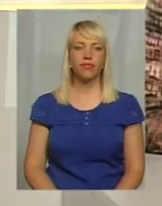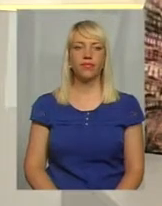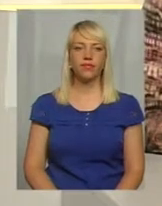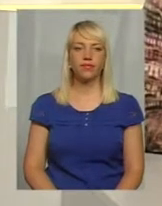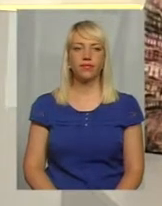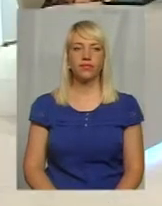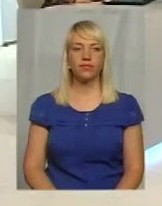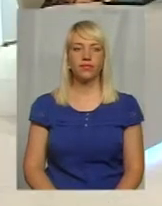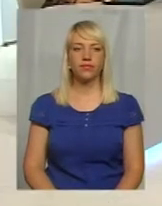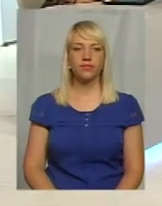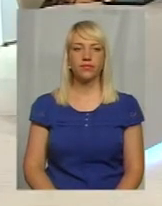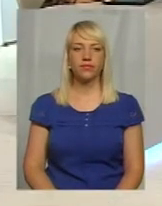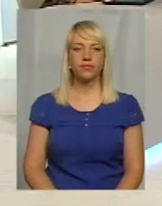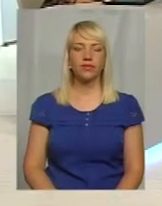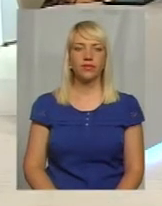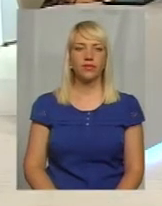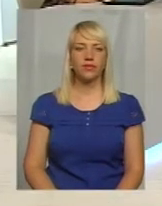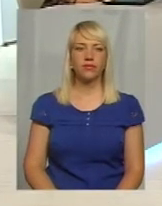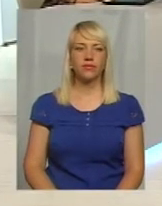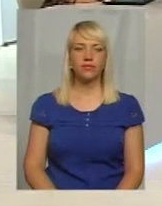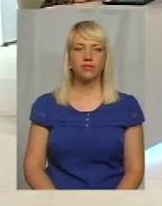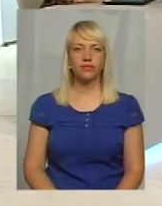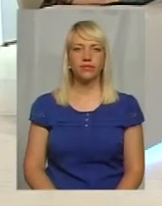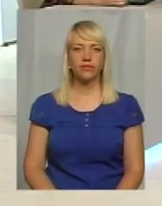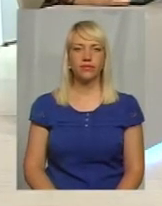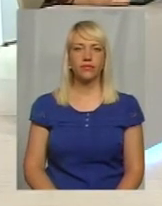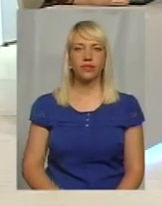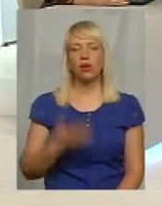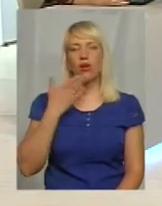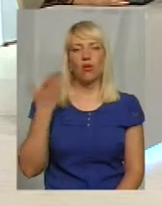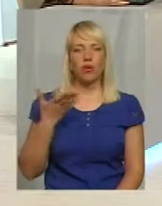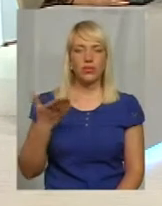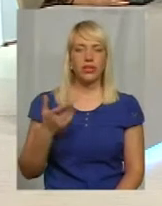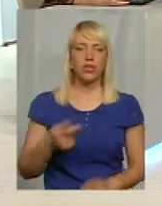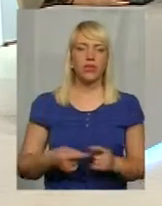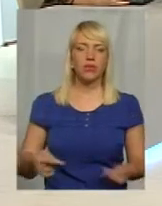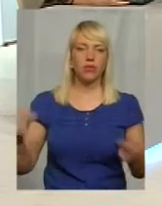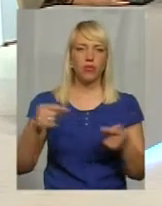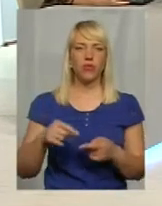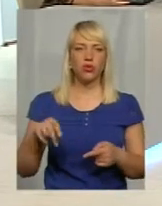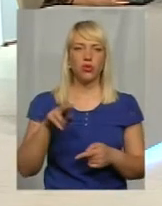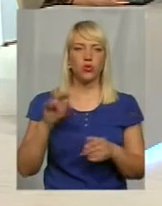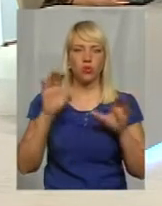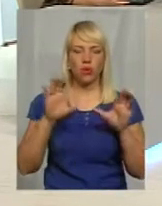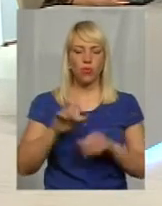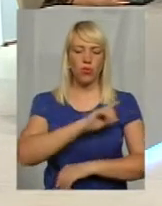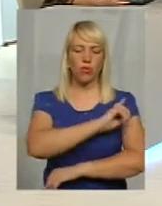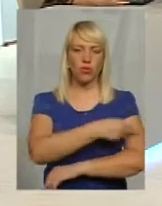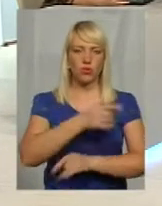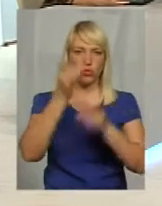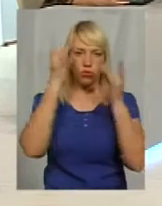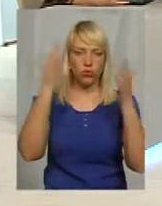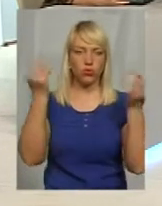Ви хочете, будь ласка, прокоментати. Коментар. Відповідно до закону про фізичну культурну та спорт,